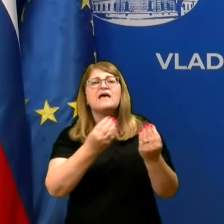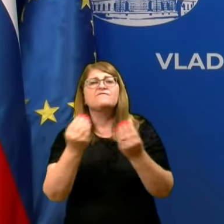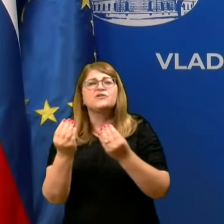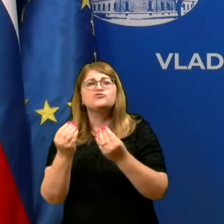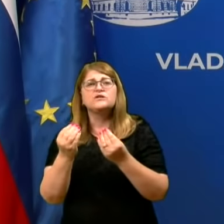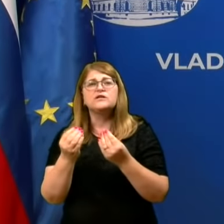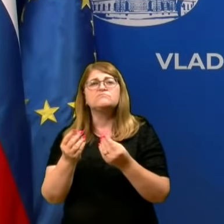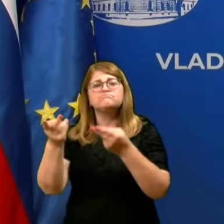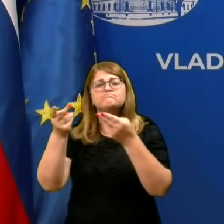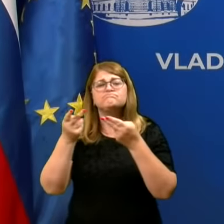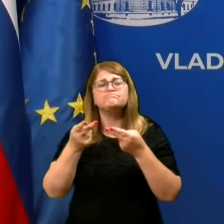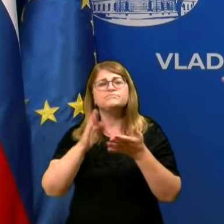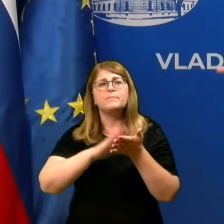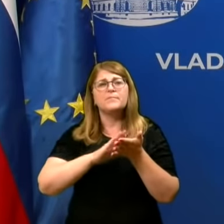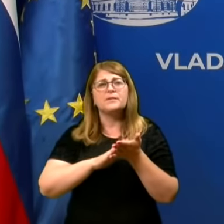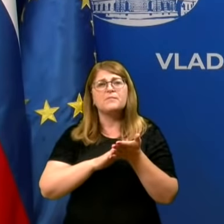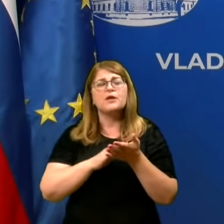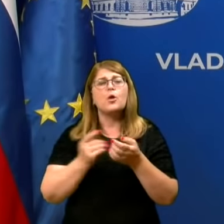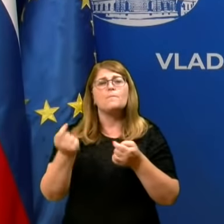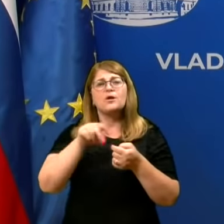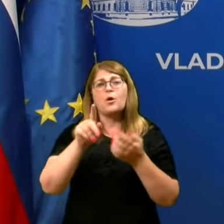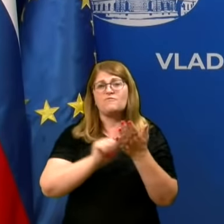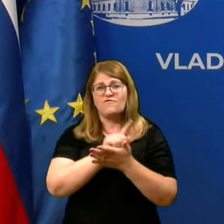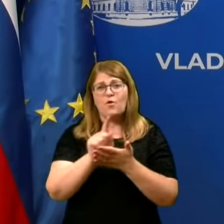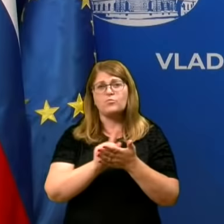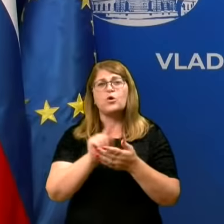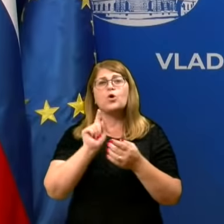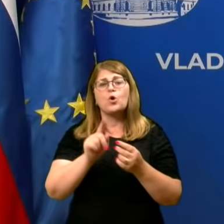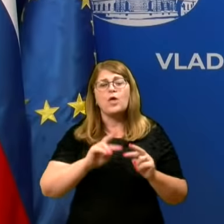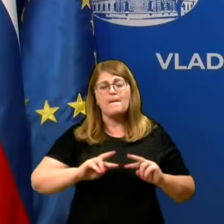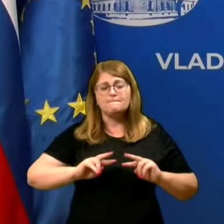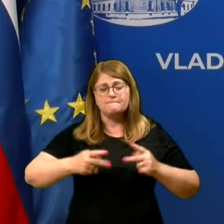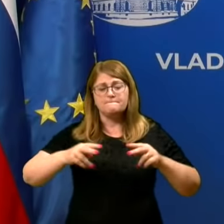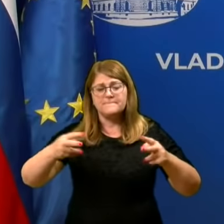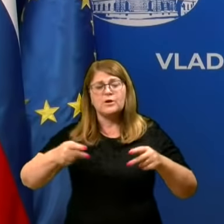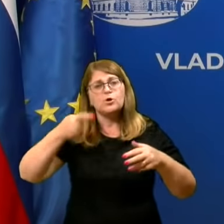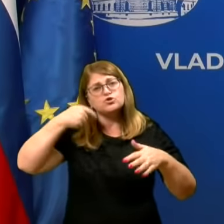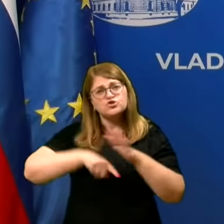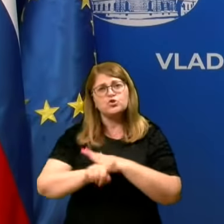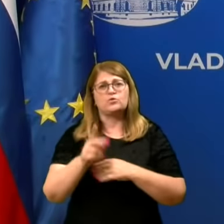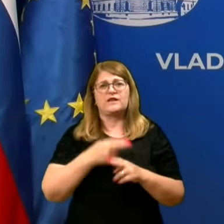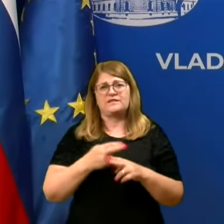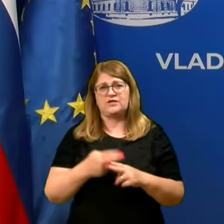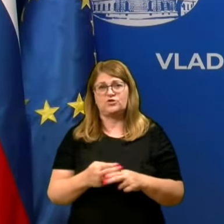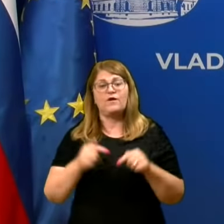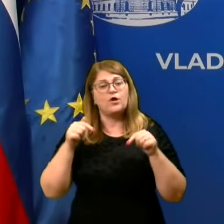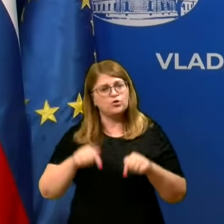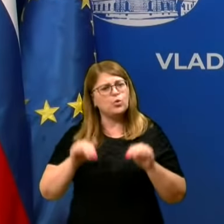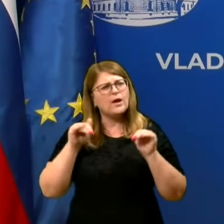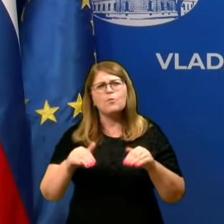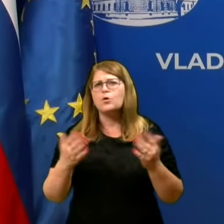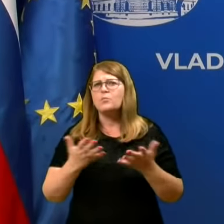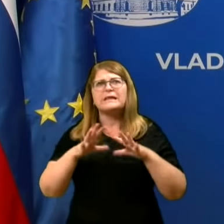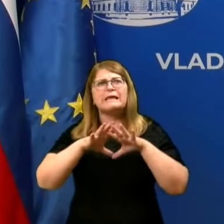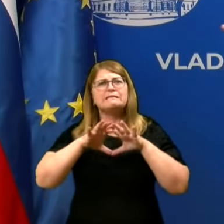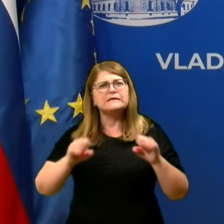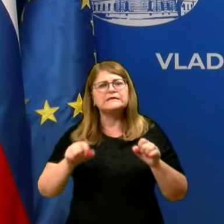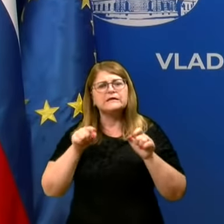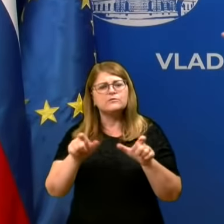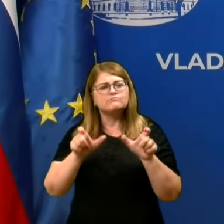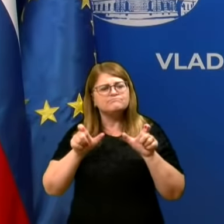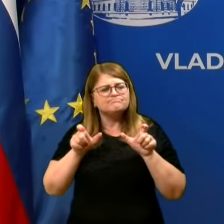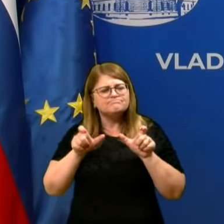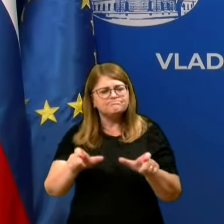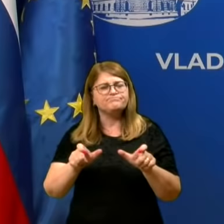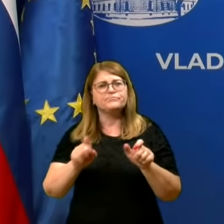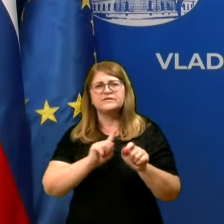importiranih primiru prihajamo v obdobje, ko je prenos tudi iznotraj naše države. In tukaj le moramo ukrepati na način, da te prenose in da